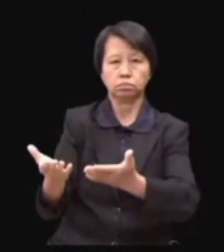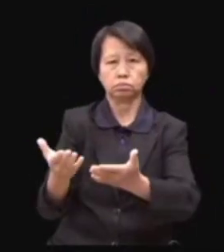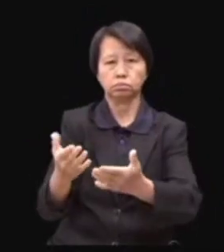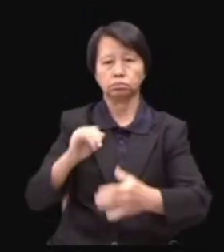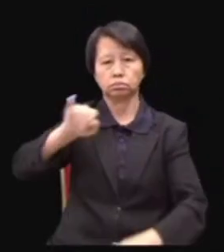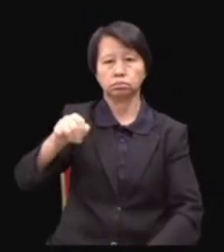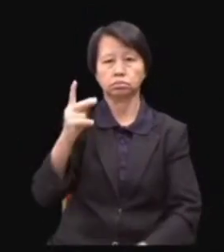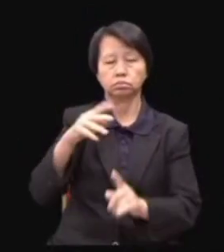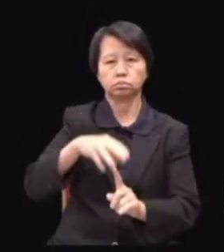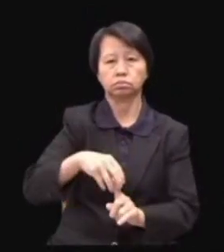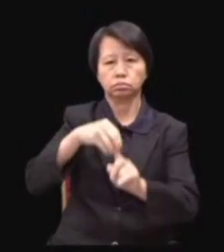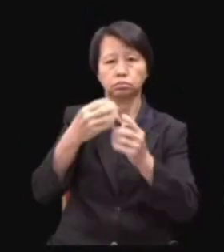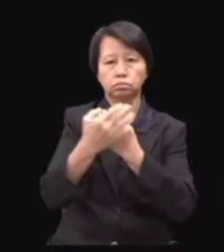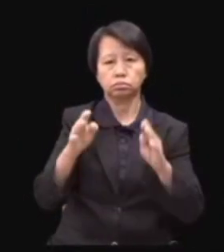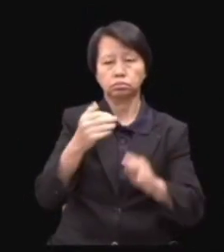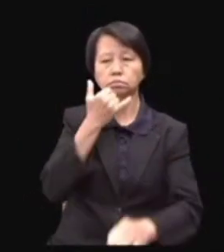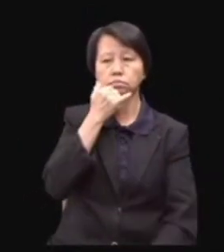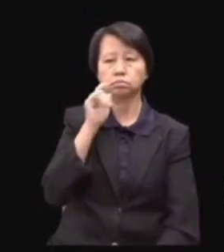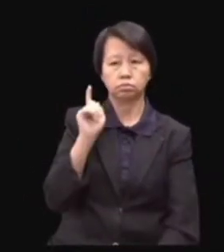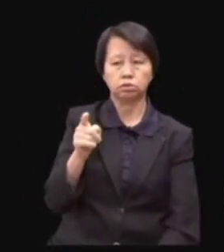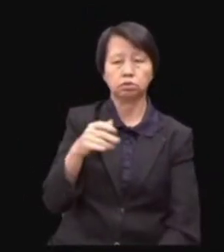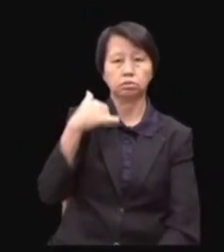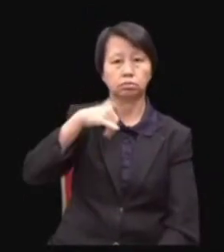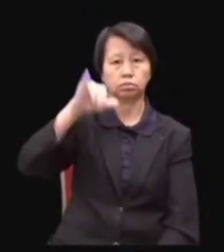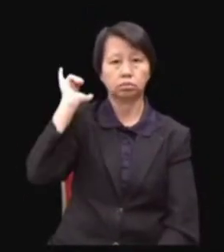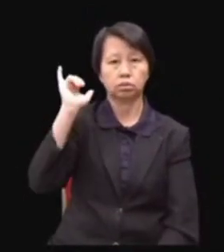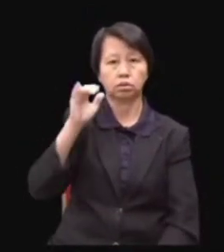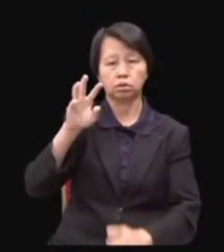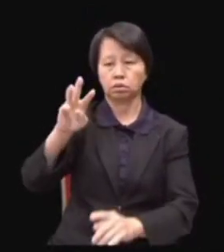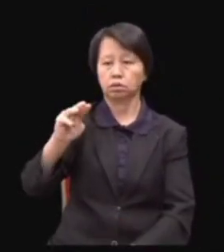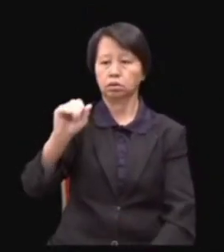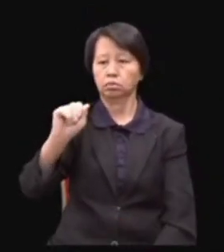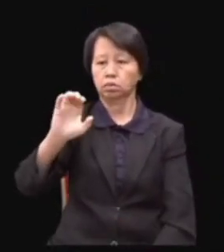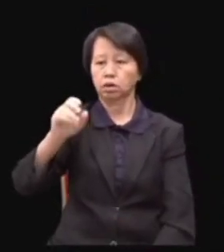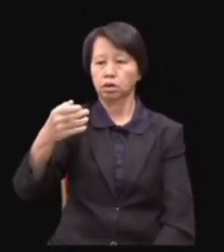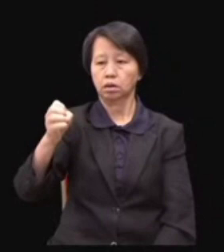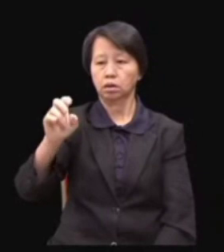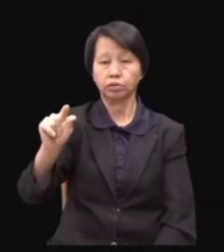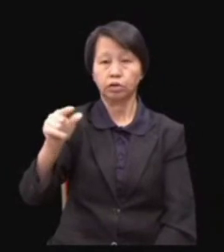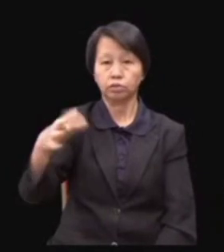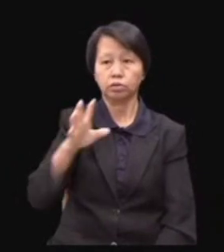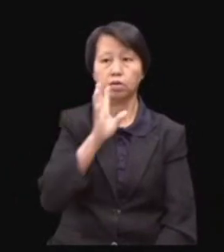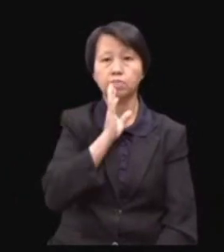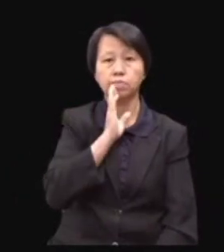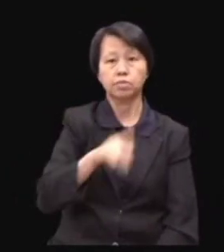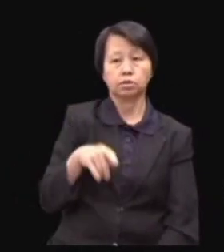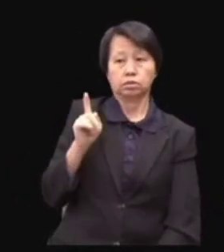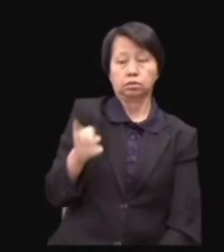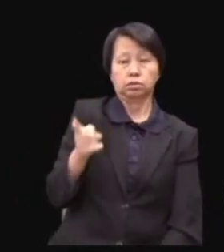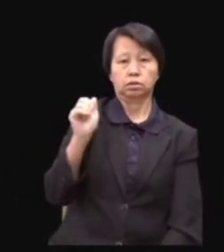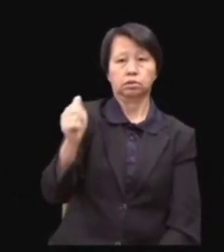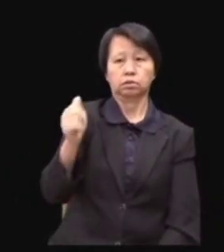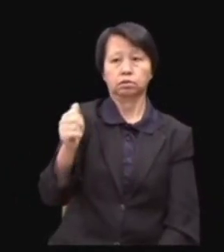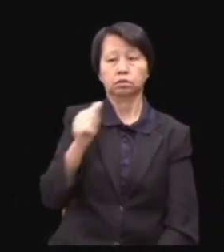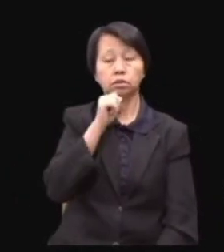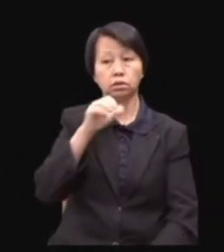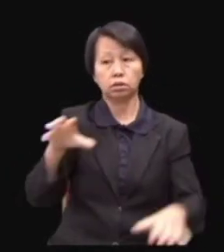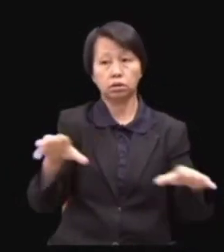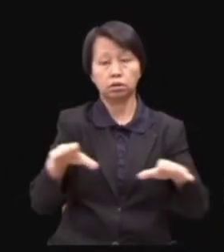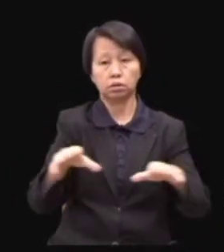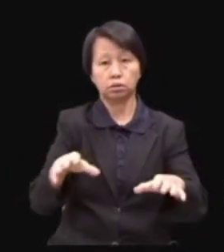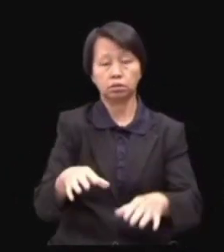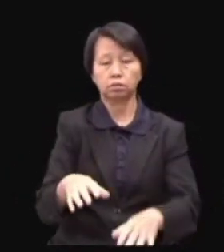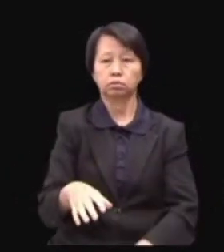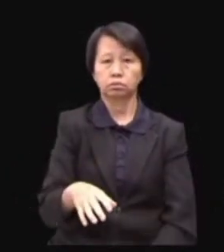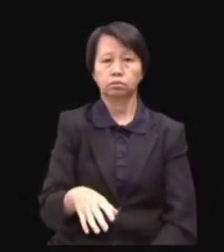jawatan kuasa hak dan kelepasan bagi kesalahan itu. Semalam, Macang dan Dewan ini telah mengatakan dia sendiri tidak membuat... Apa?